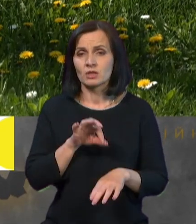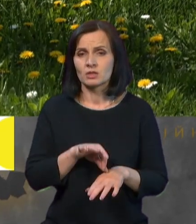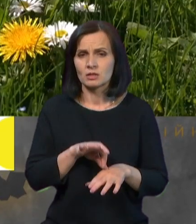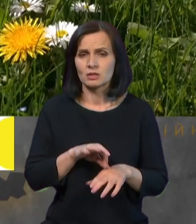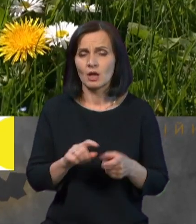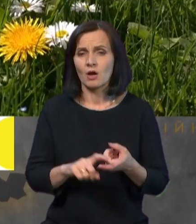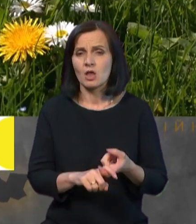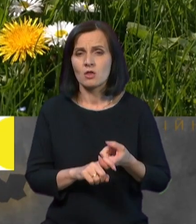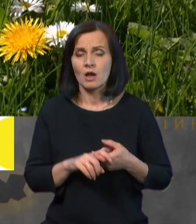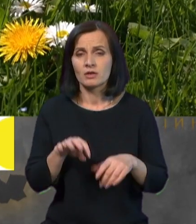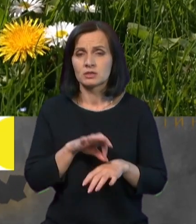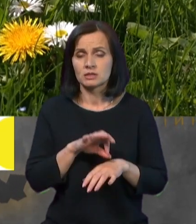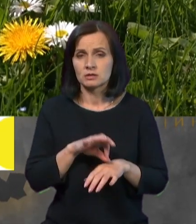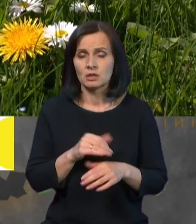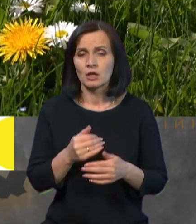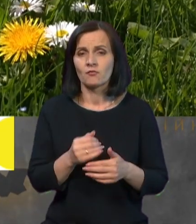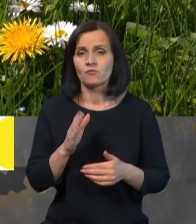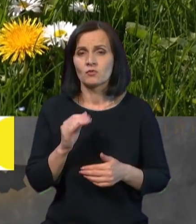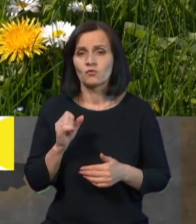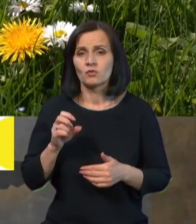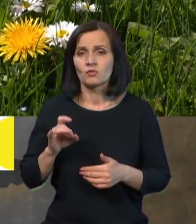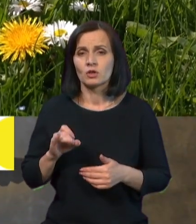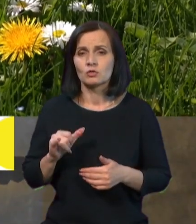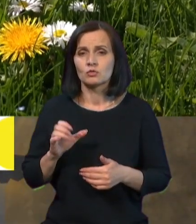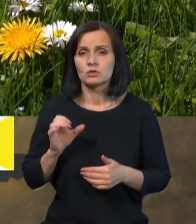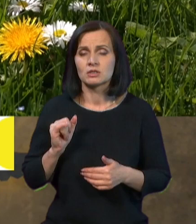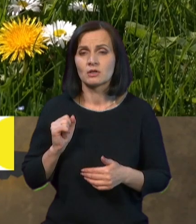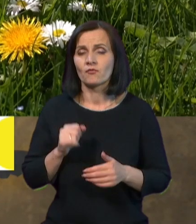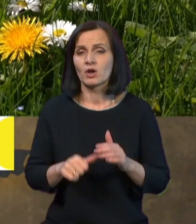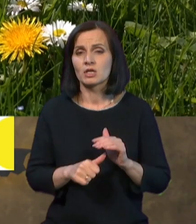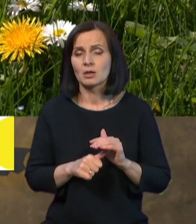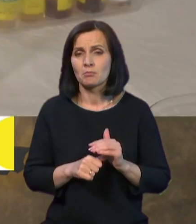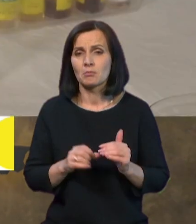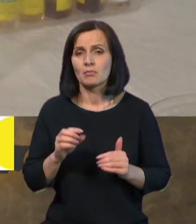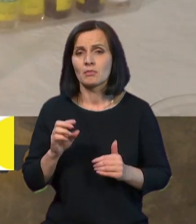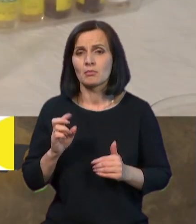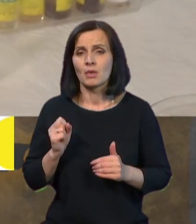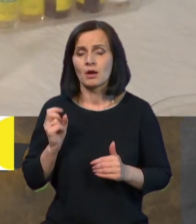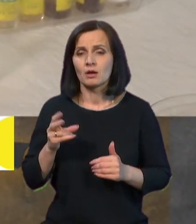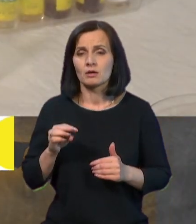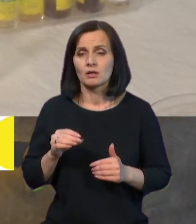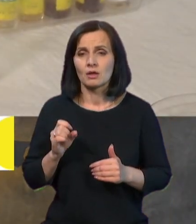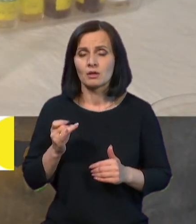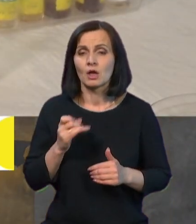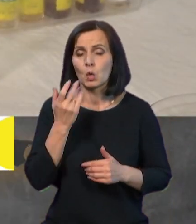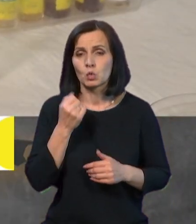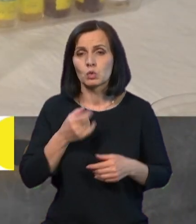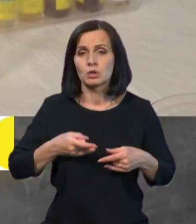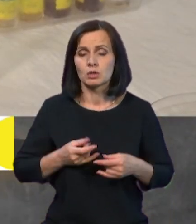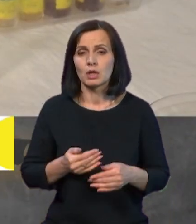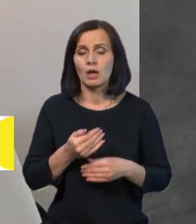інфекційних захворювань, від вірусів, бактерій, грибків. І коли дитина після народження